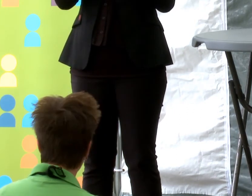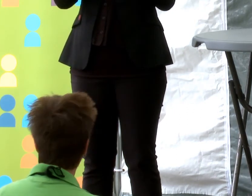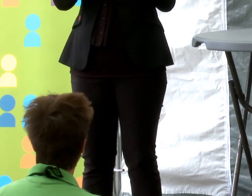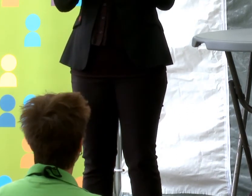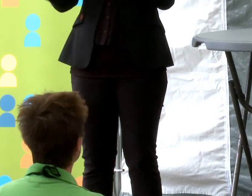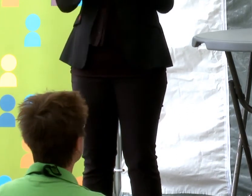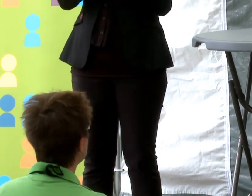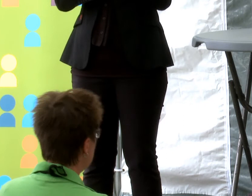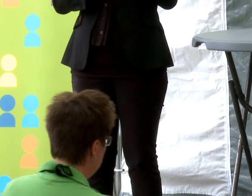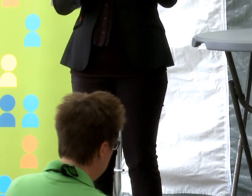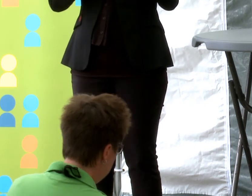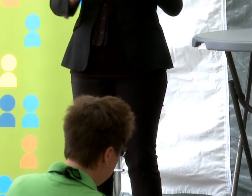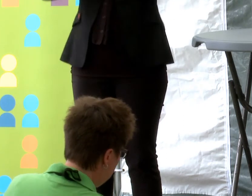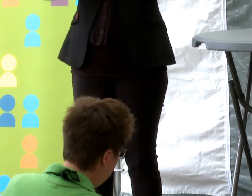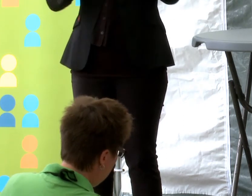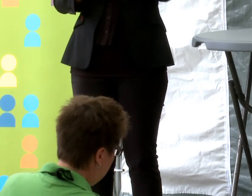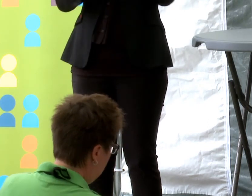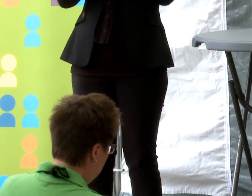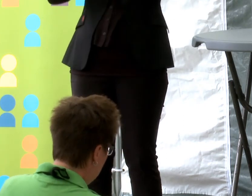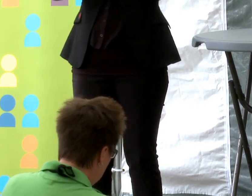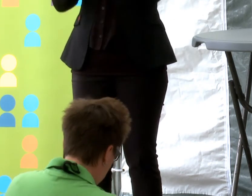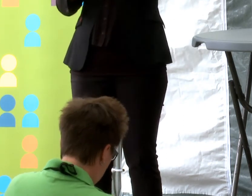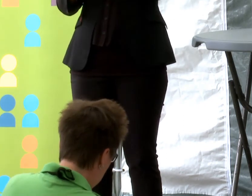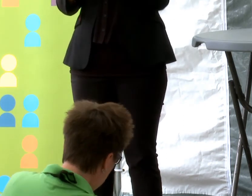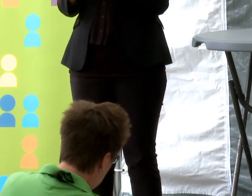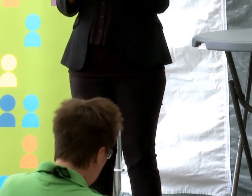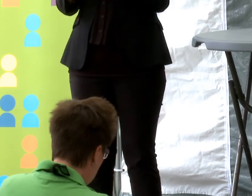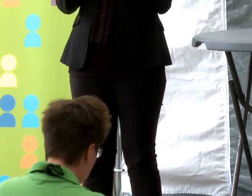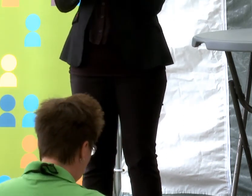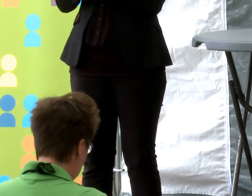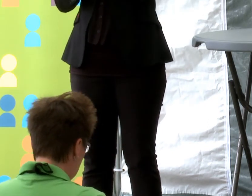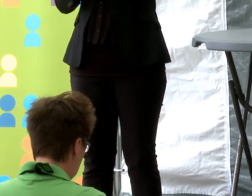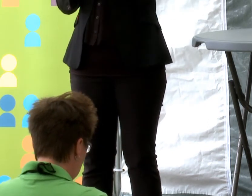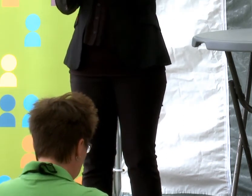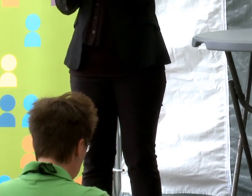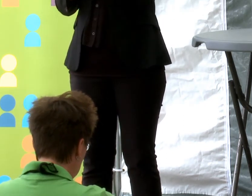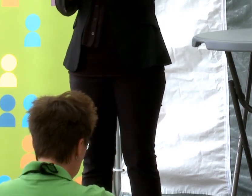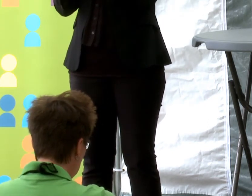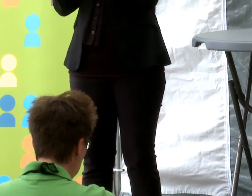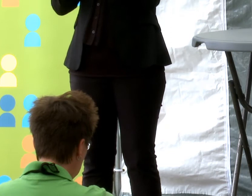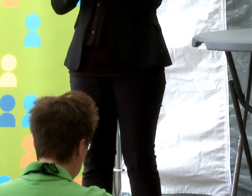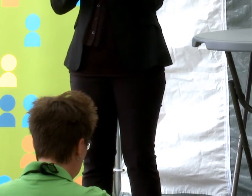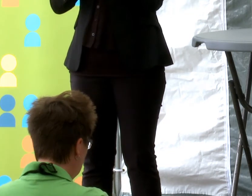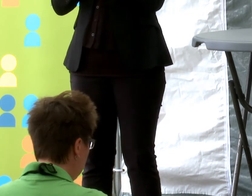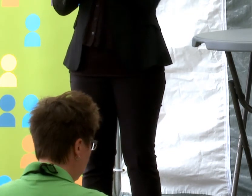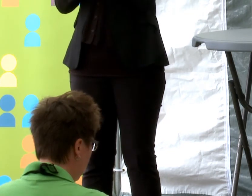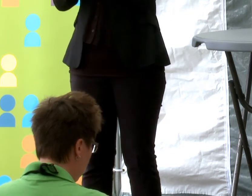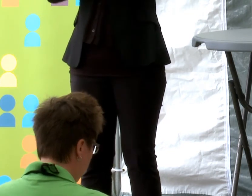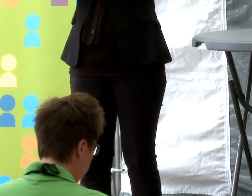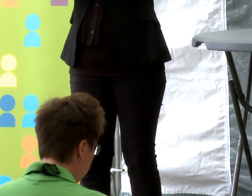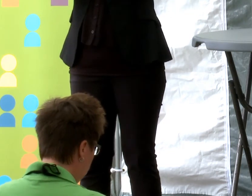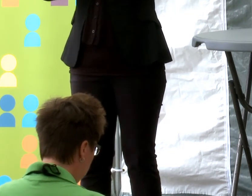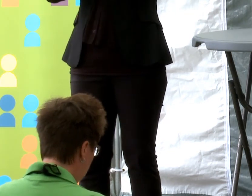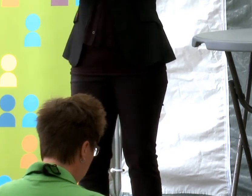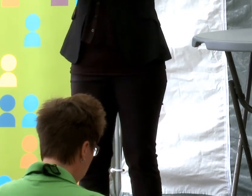Vi tar tillvara den kunskap som genereras i ESF-projekt och försöker sprida och påverka mer långsiktigt